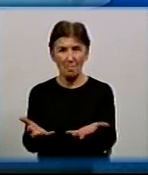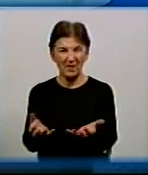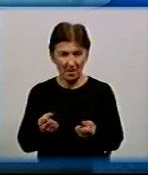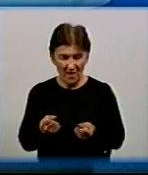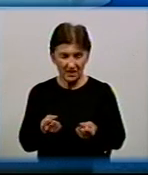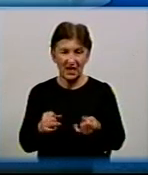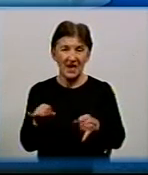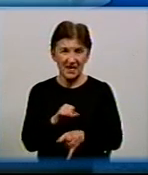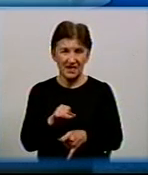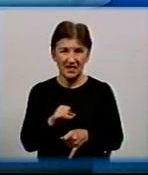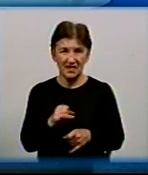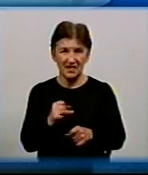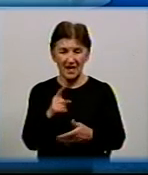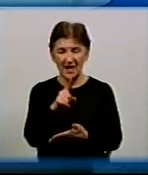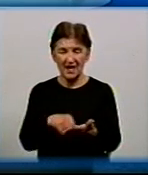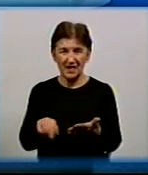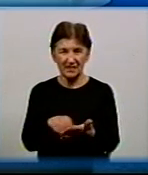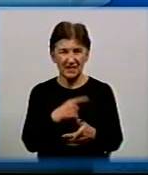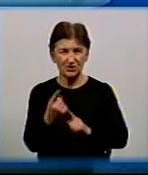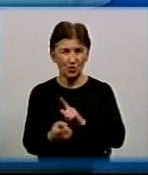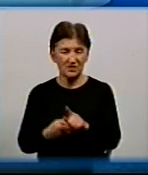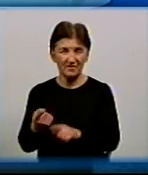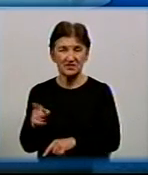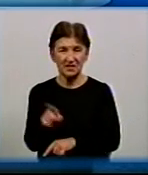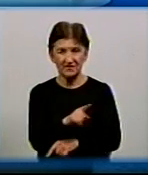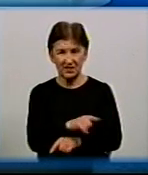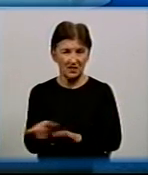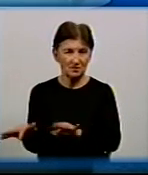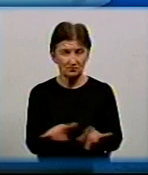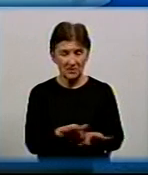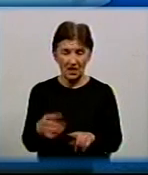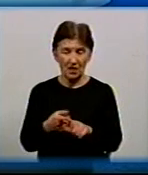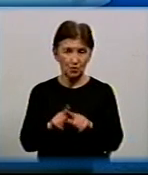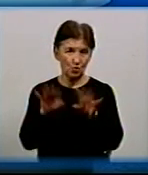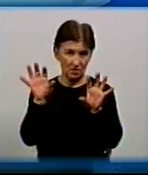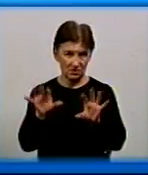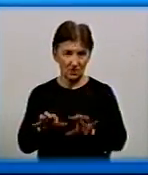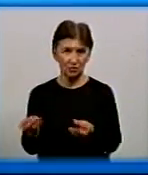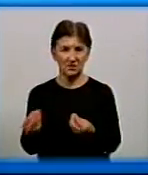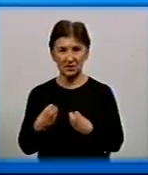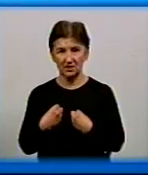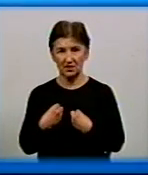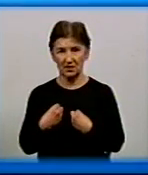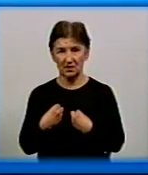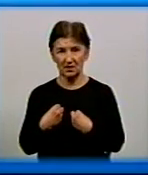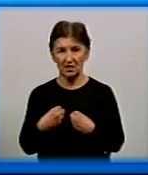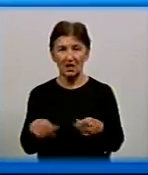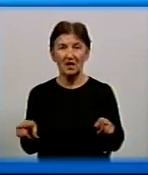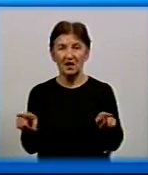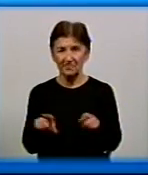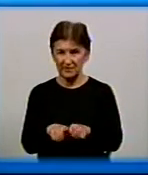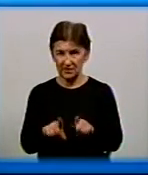за допомогою тих інструментів, які законодавець нам дав на сьогодні. Тобто треба приймати борги, все ж таки,